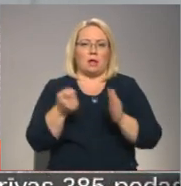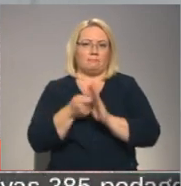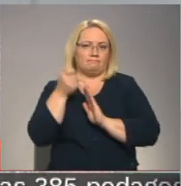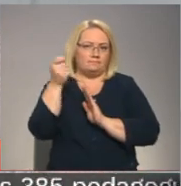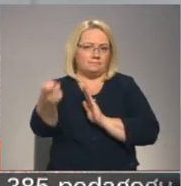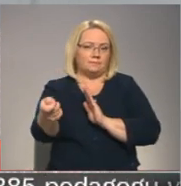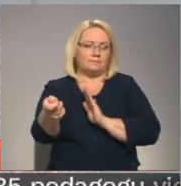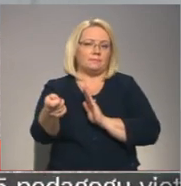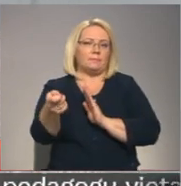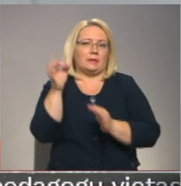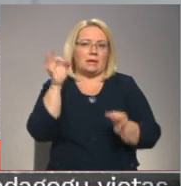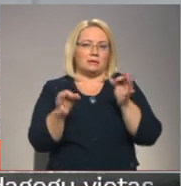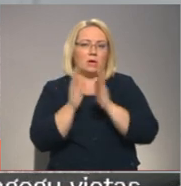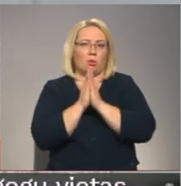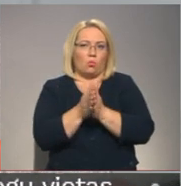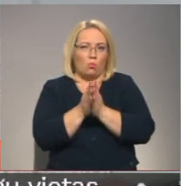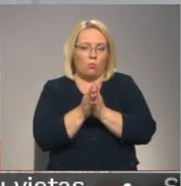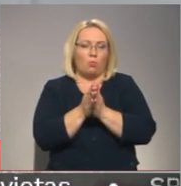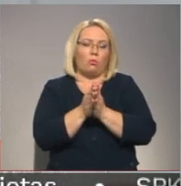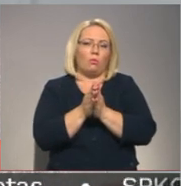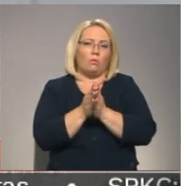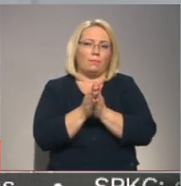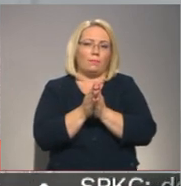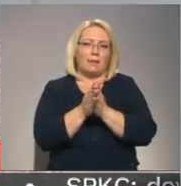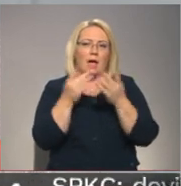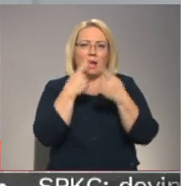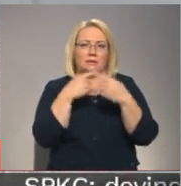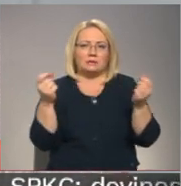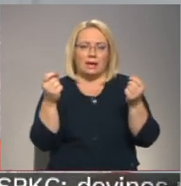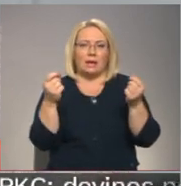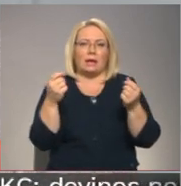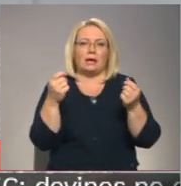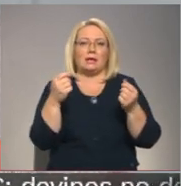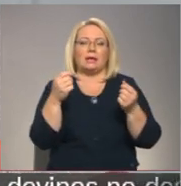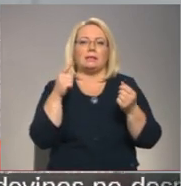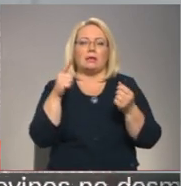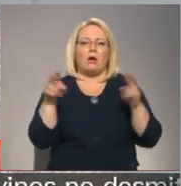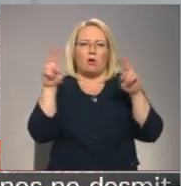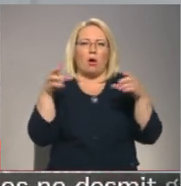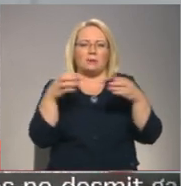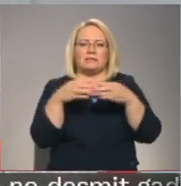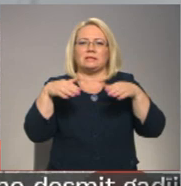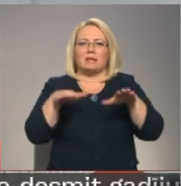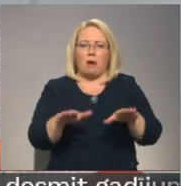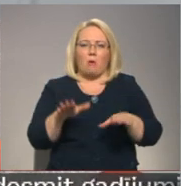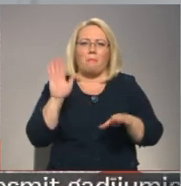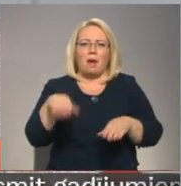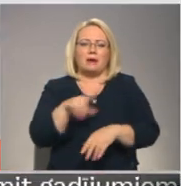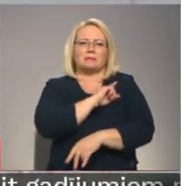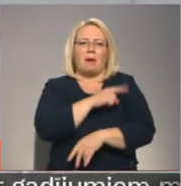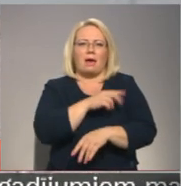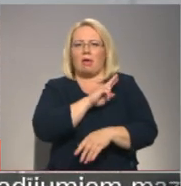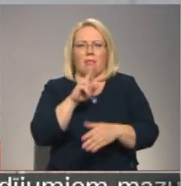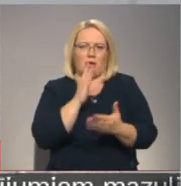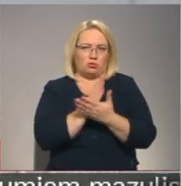tiesa lūgumu, atzīst FKTK ceturdenas lemumu par spēka neaizsūšo.